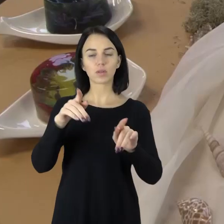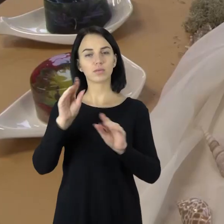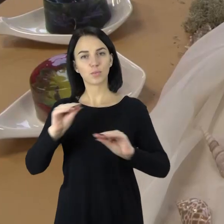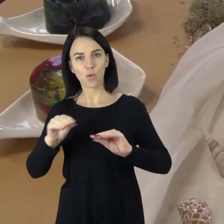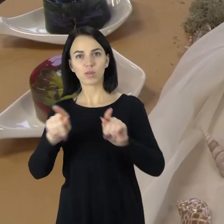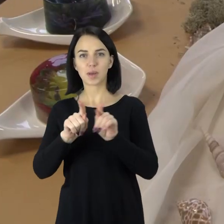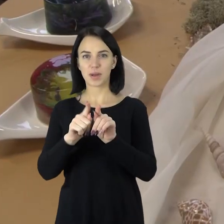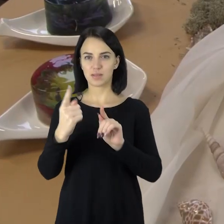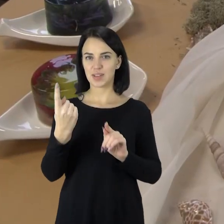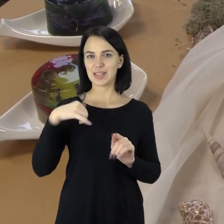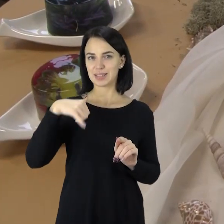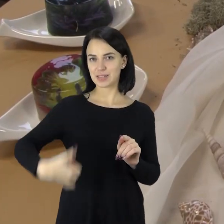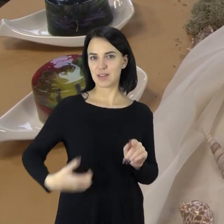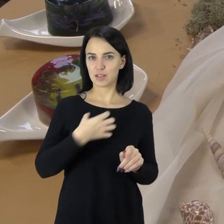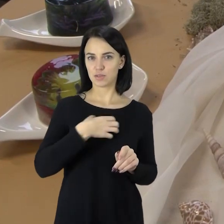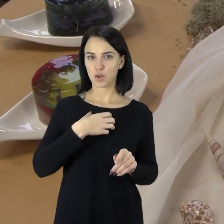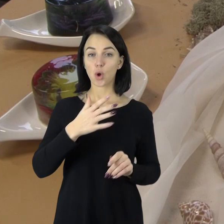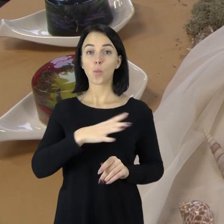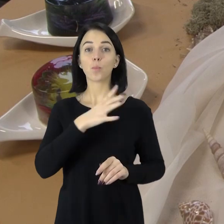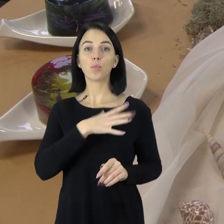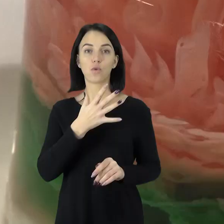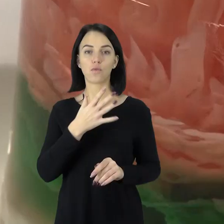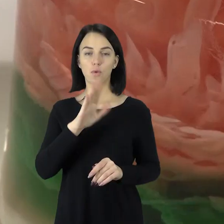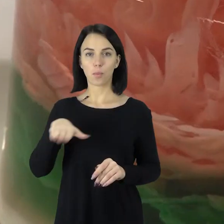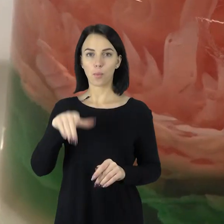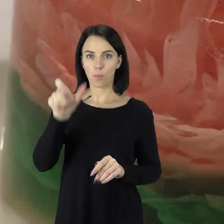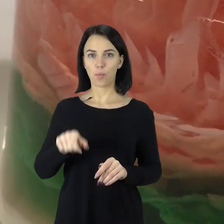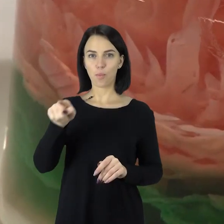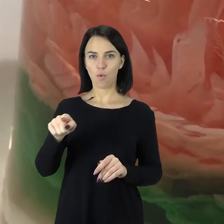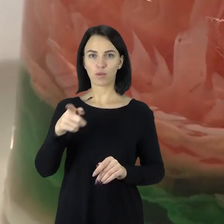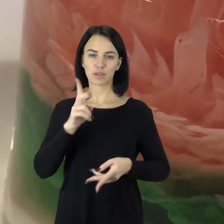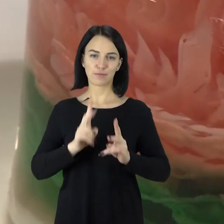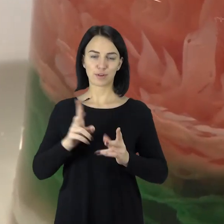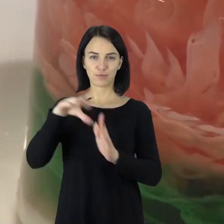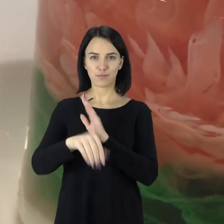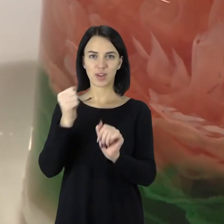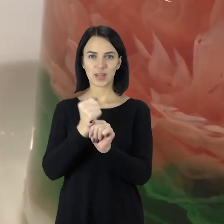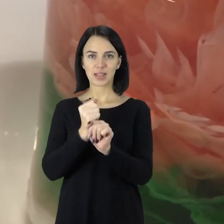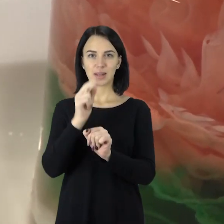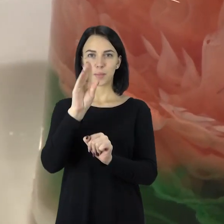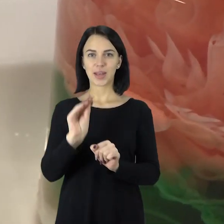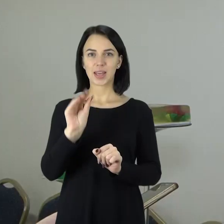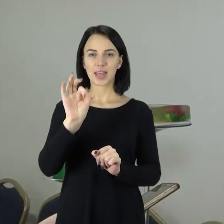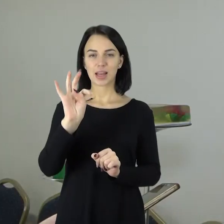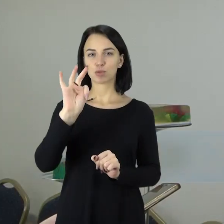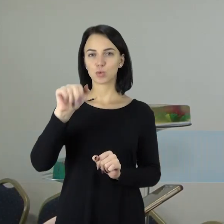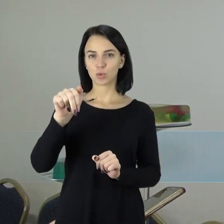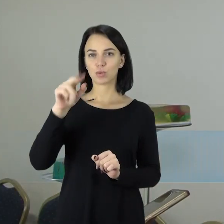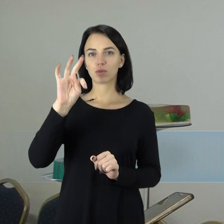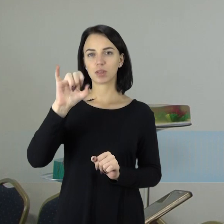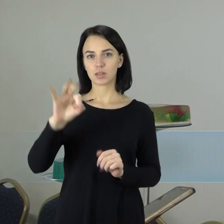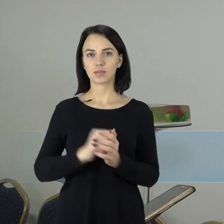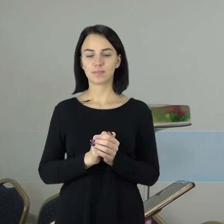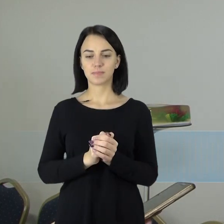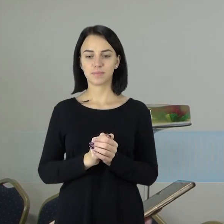bet ir kviestinius večius. Vienas jų buvęs prekybos ir verslos kyriaus mokinys, virtuvės šefas Kestutis. Tikrai neslėpsiu nustebino, vau,